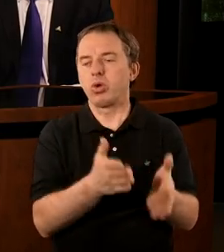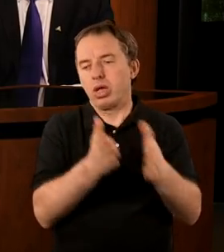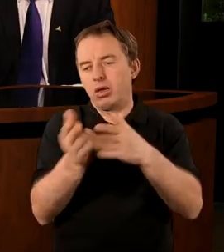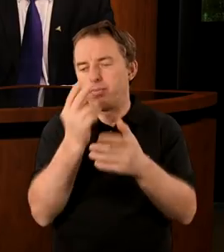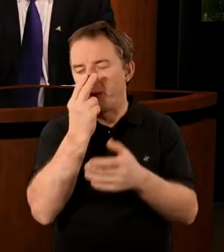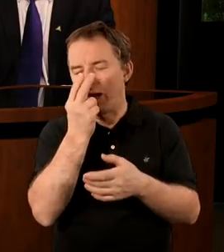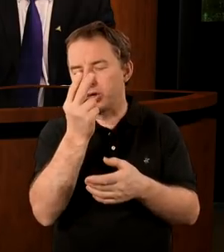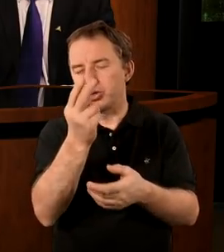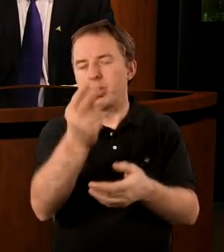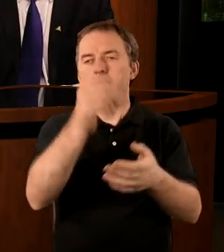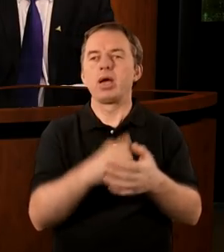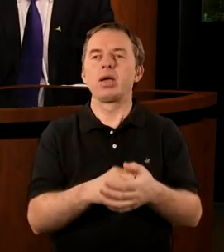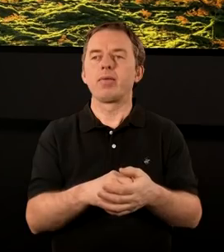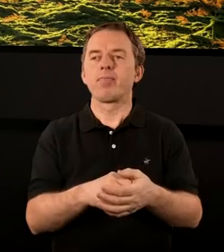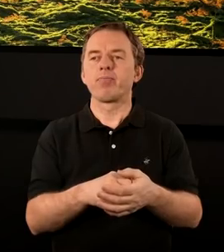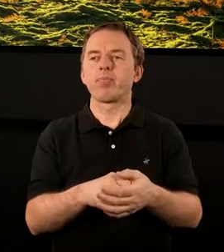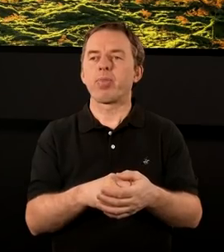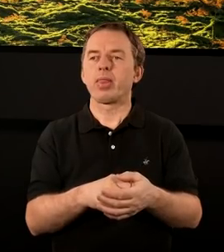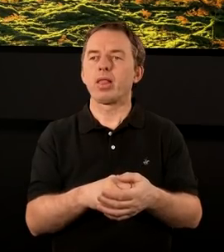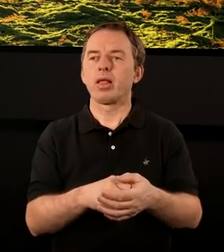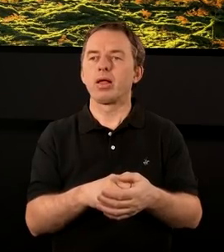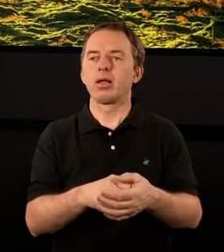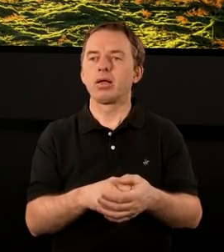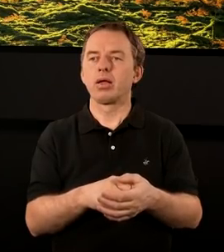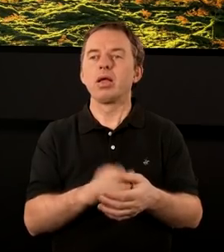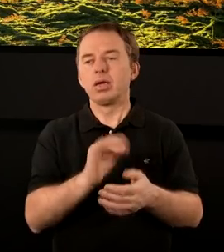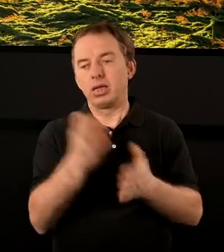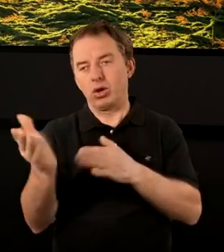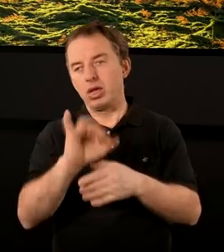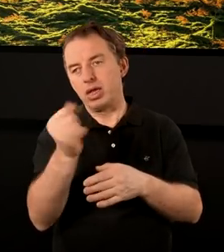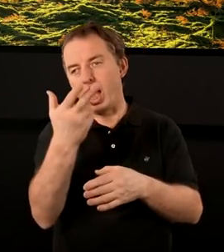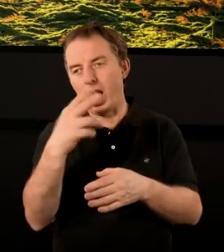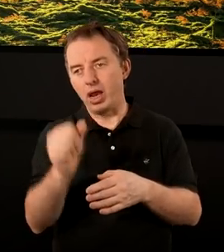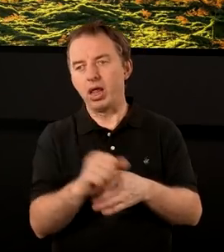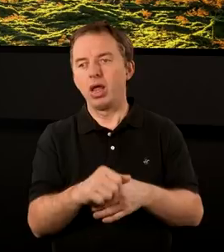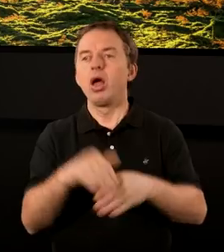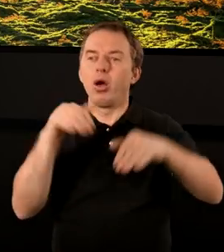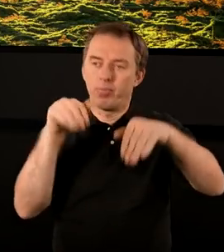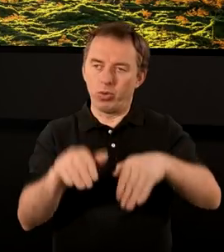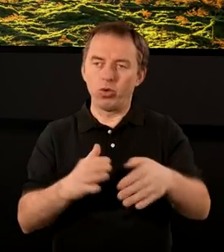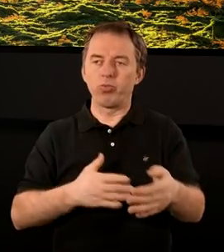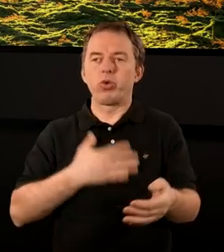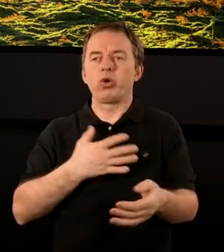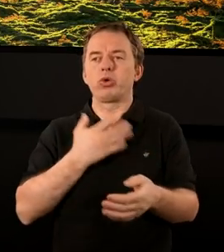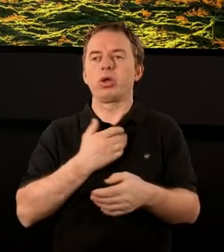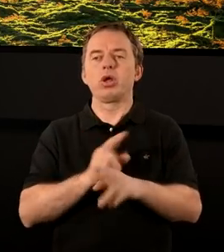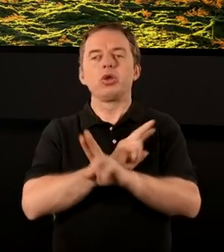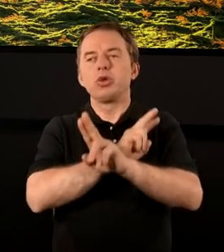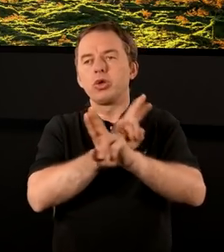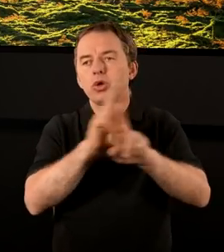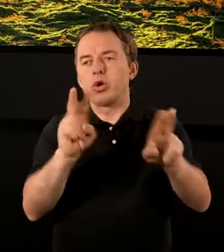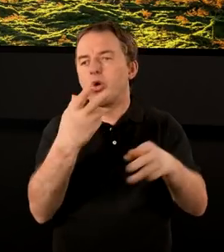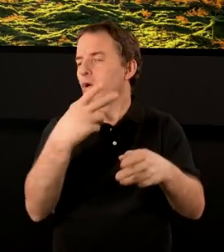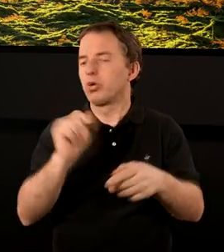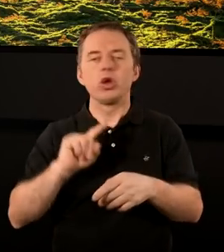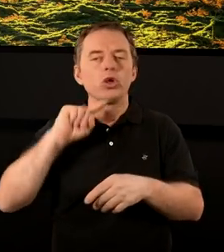strony, kiedy tak patrzymy ze strony Jana, to chyba mógł mieć poczucie, że nikogo